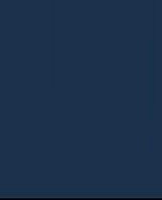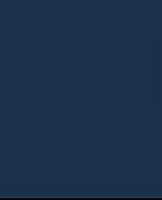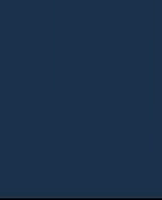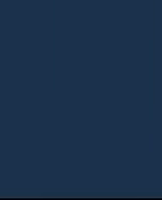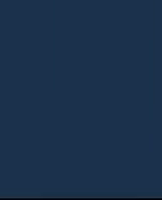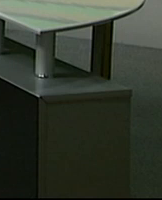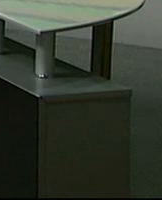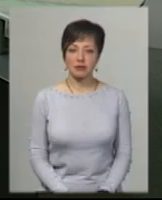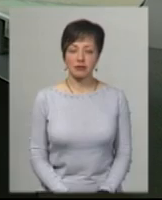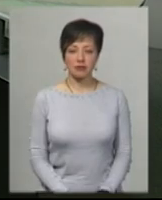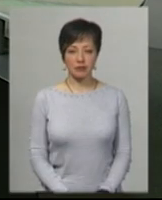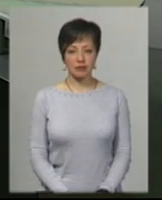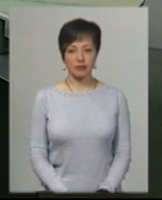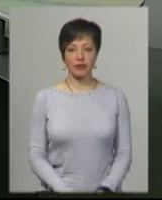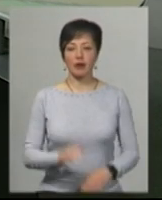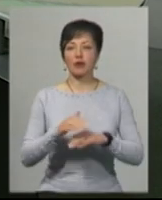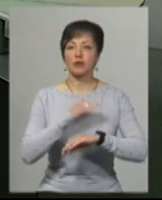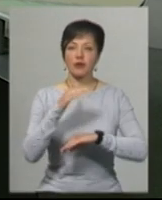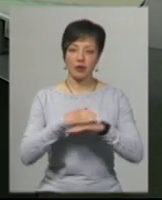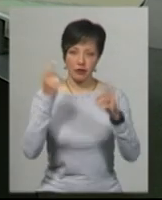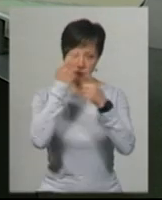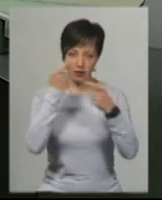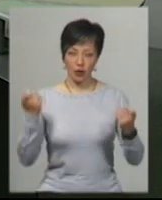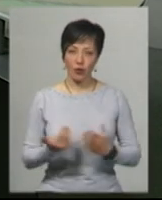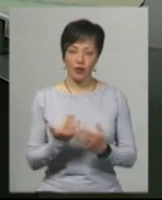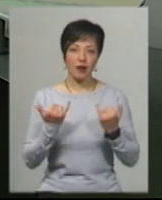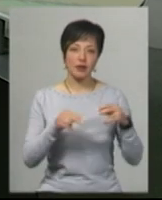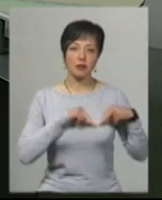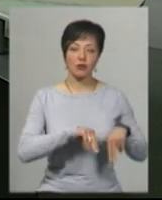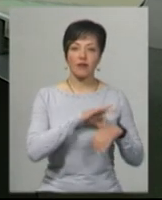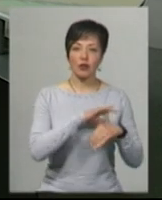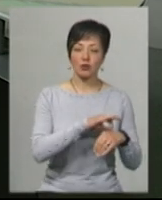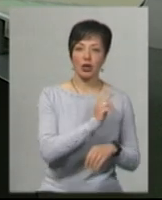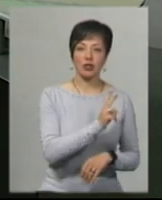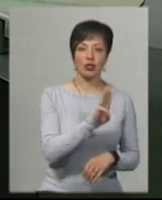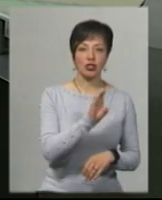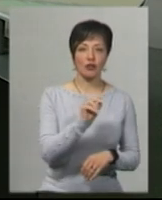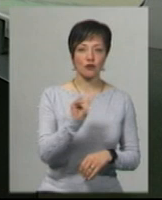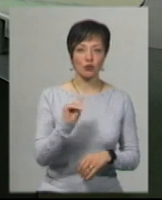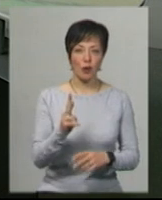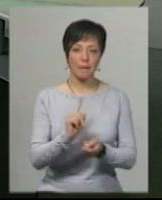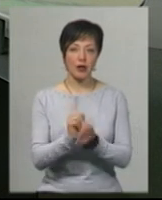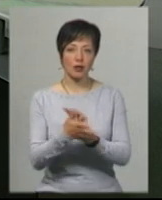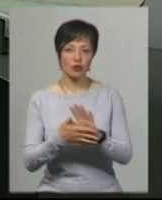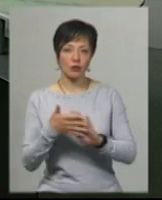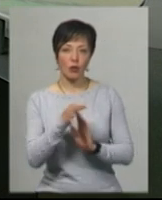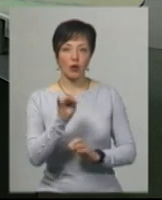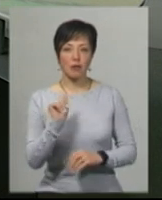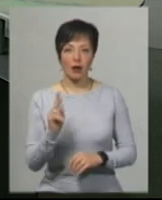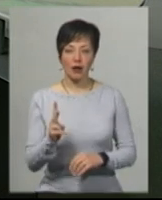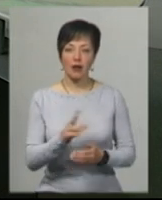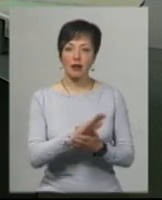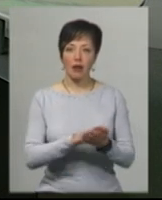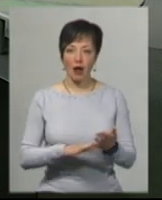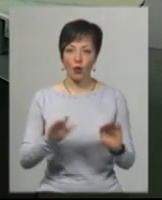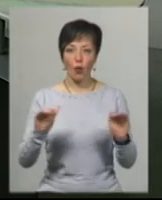Музика Доброго вечора, в ефірі новини. У студії для вас працює ведуча Катерина Шевчук, на жест умову перекладає Ольга Рибак.